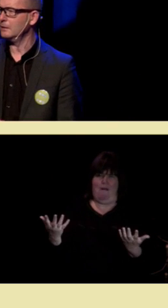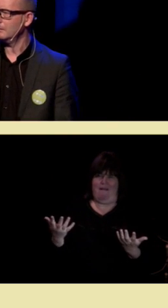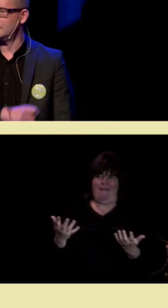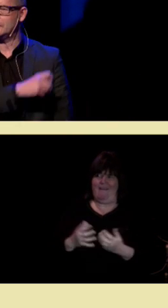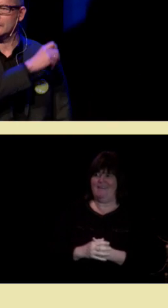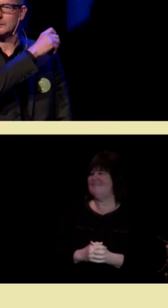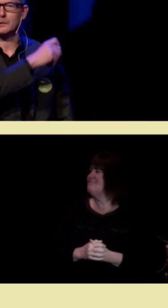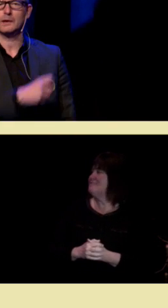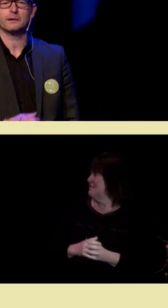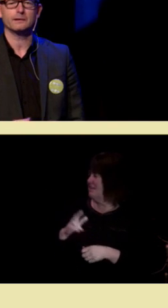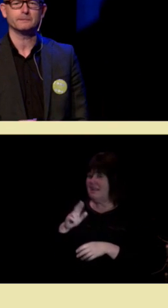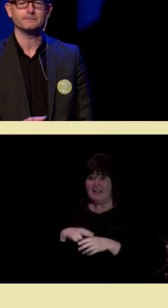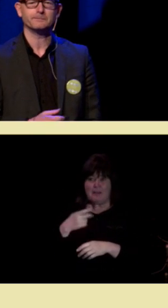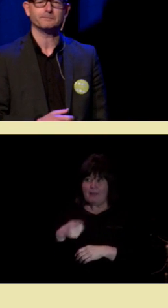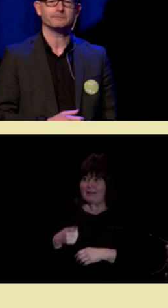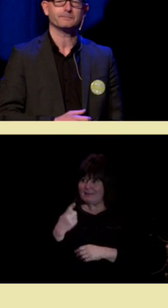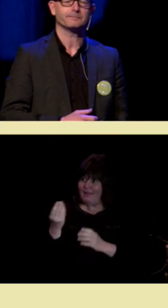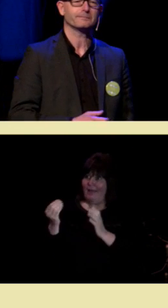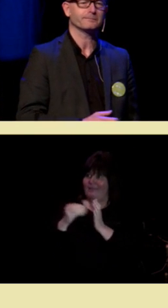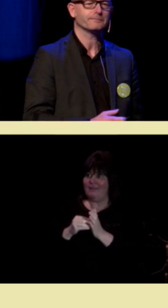til. vi mister noen hele tiden.